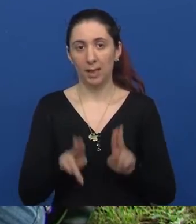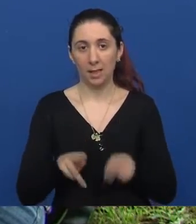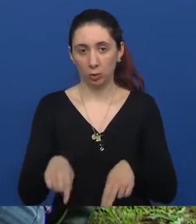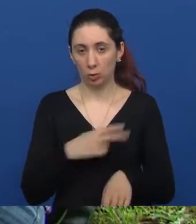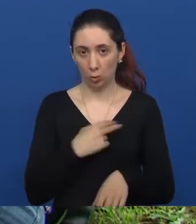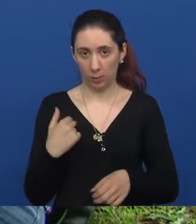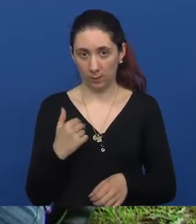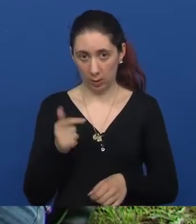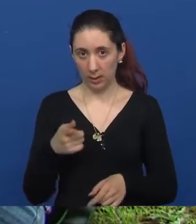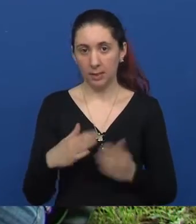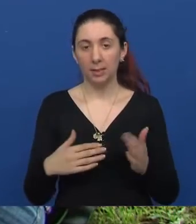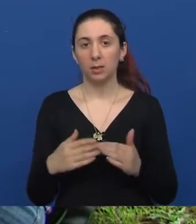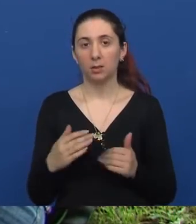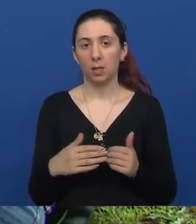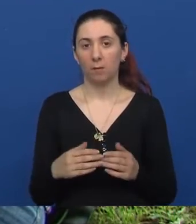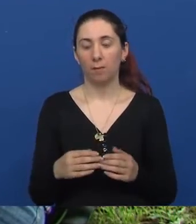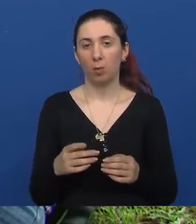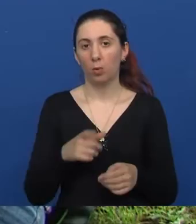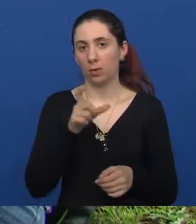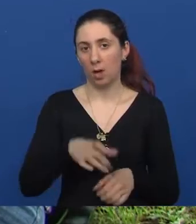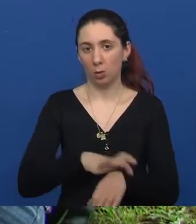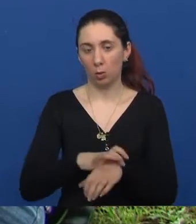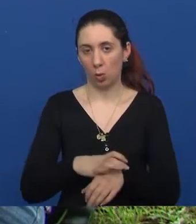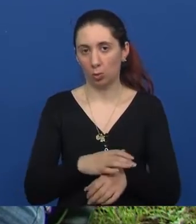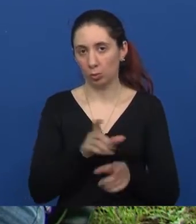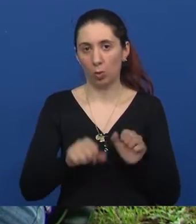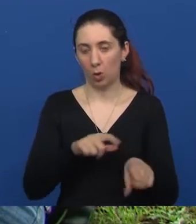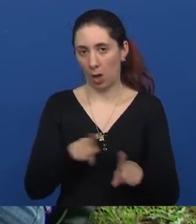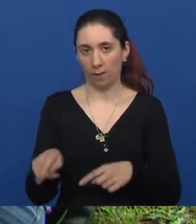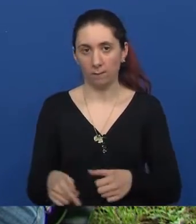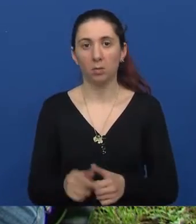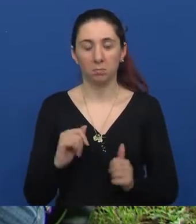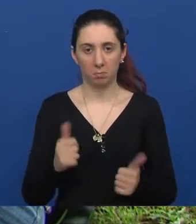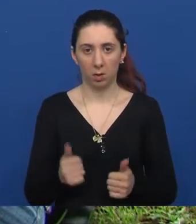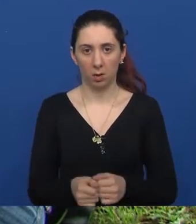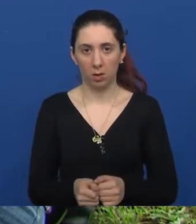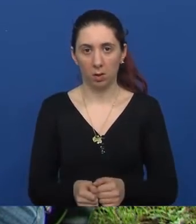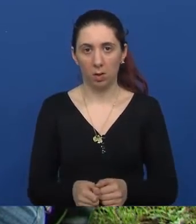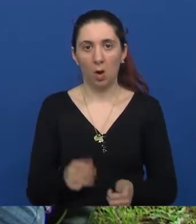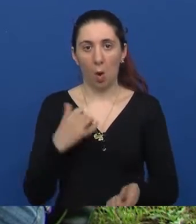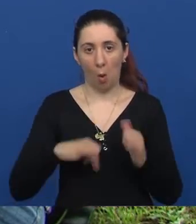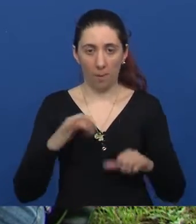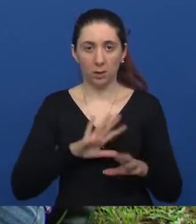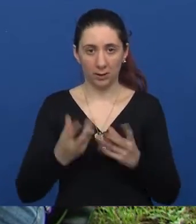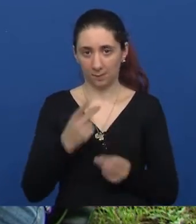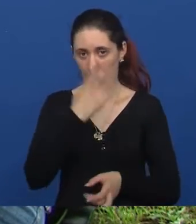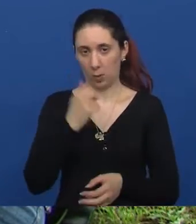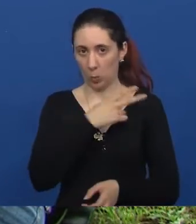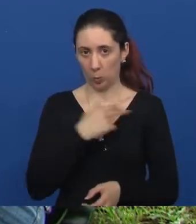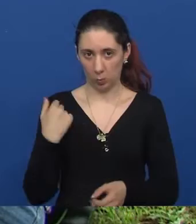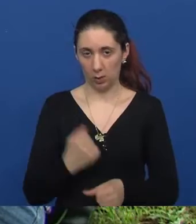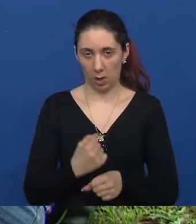u Hrvatskoj, jesi li zadovoljna sa stručnosti liječnika? Jesam. Većinu si operacije zapravo u Zagrebu, je tako,